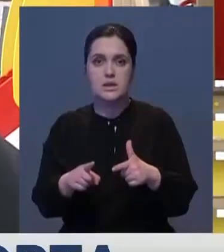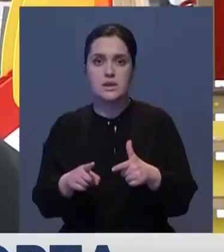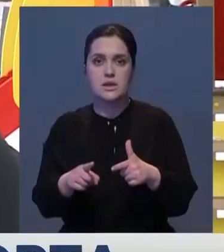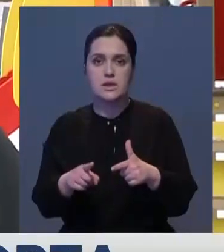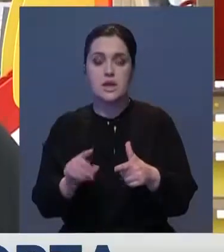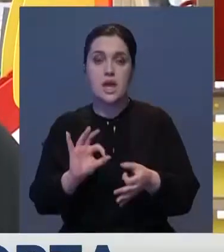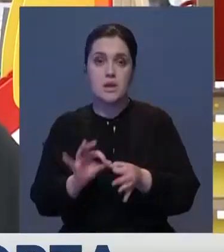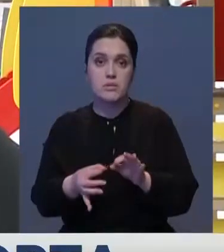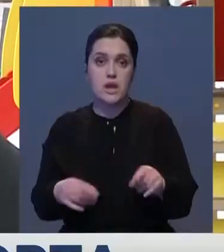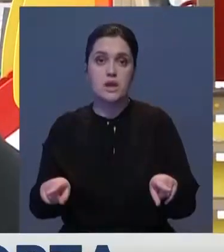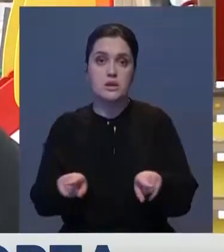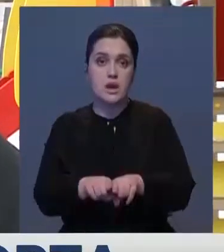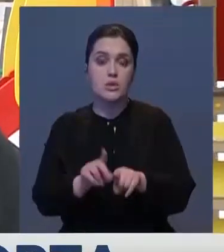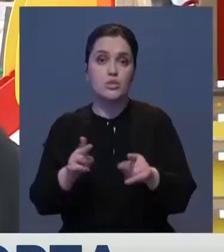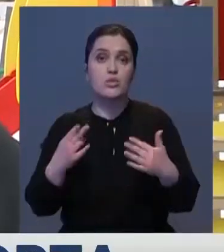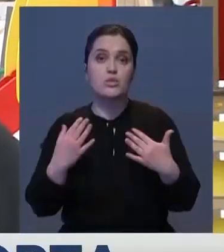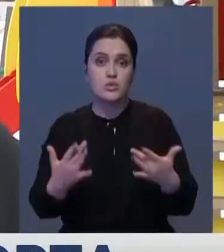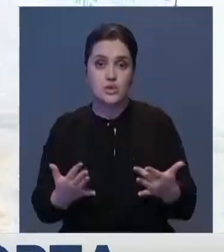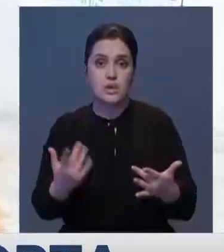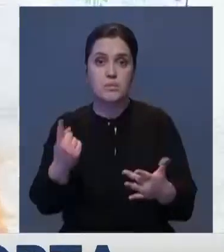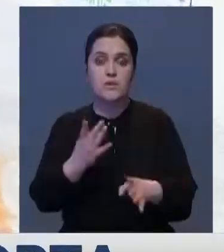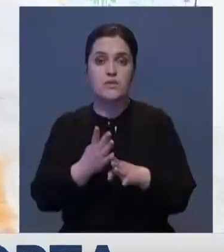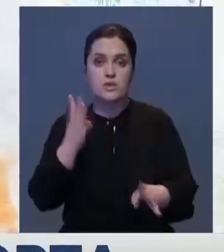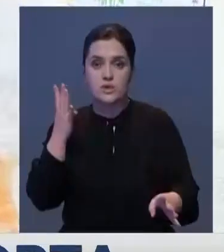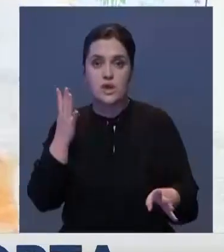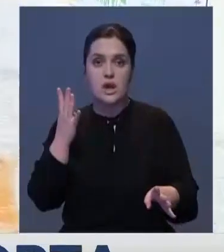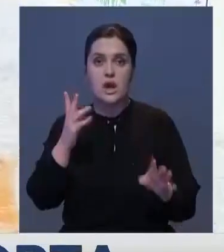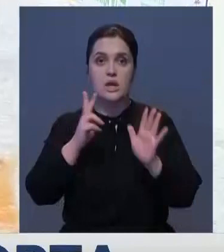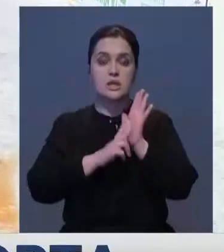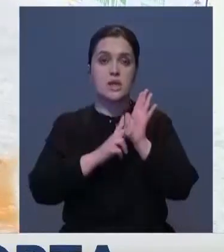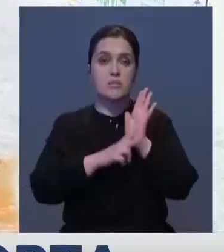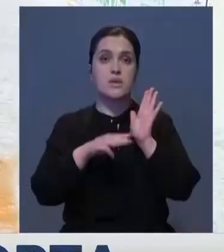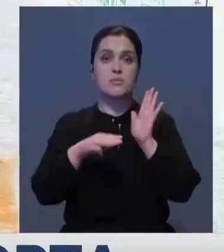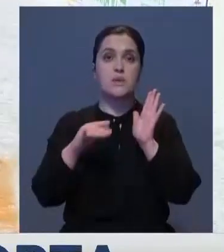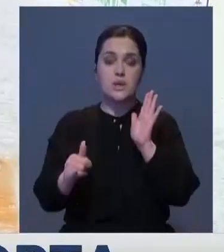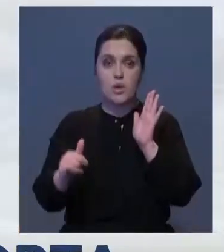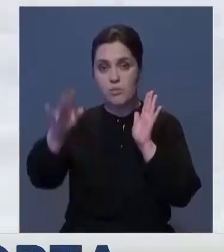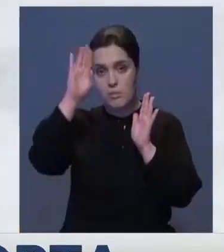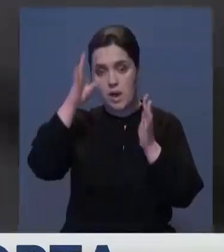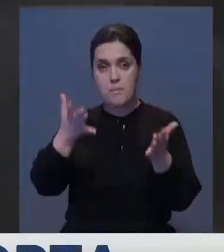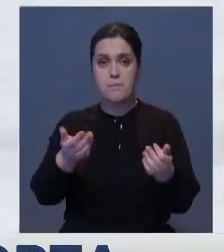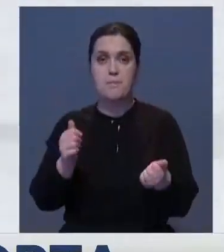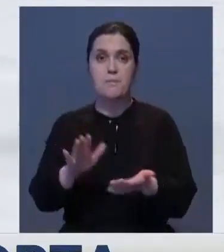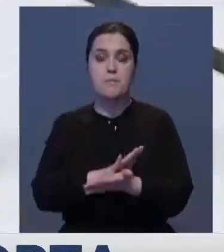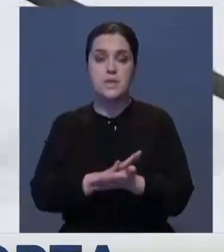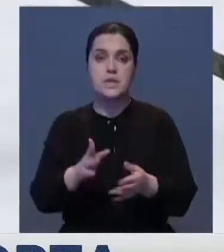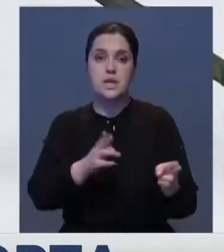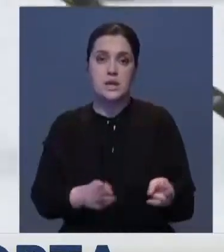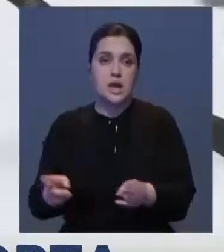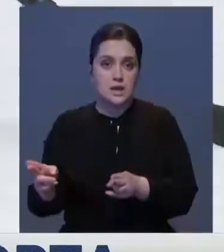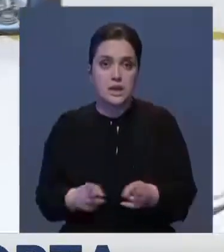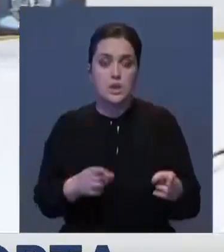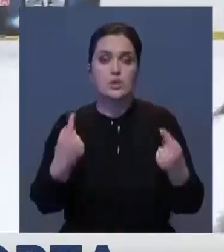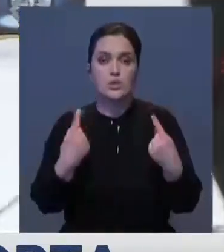и нуждающимся это естественно в первую очередь. Более 70 тимиртауских мальчишек получили бесплатные коньки, клюшки и другое хоккейное